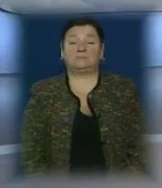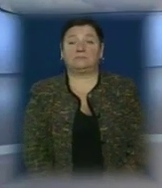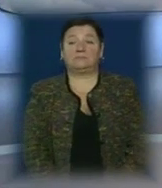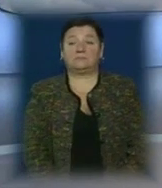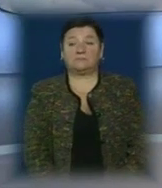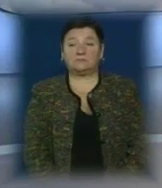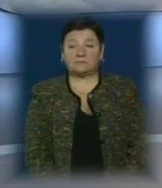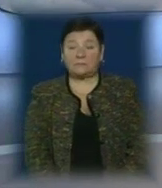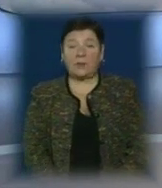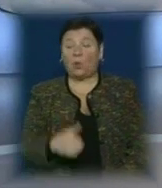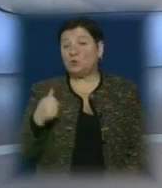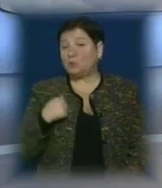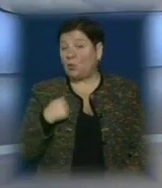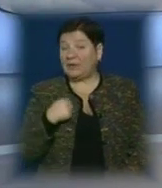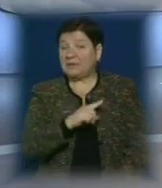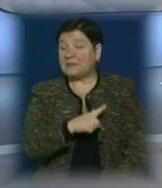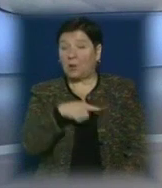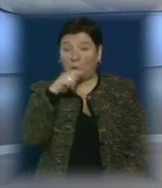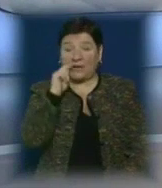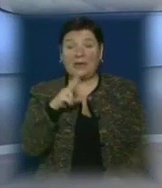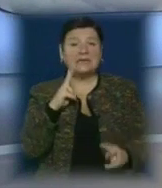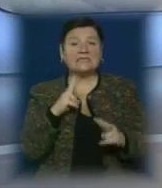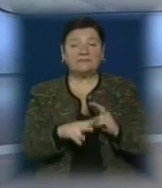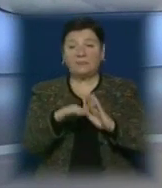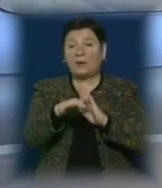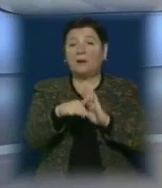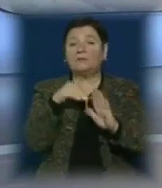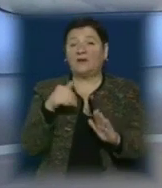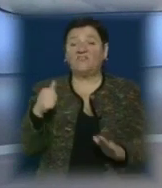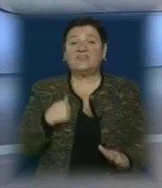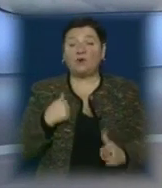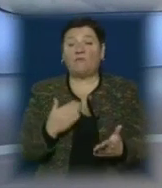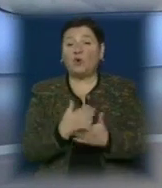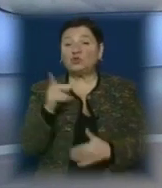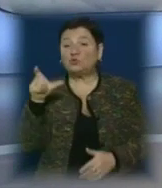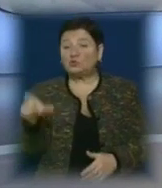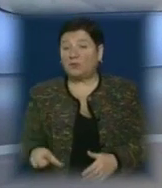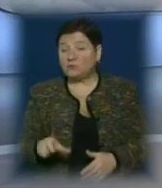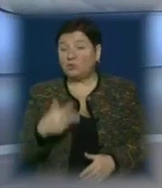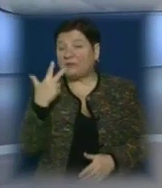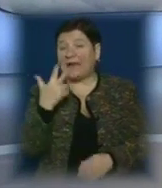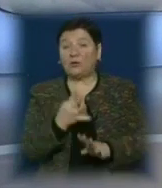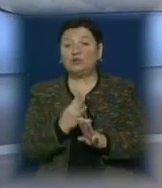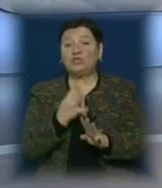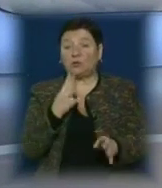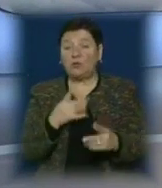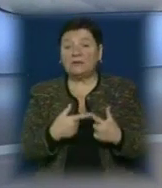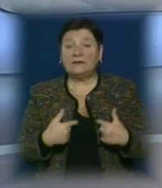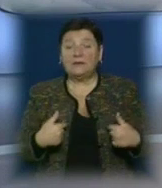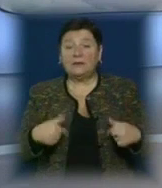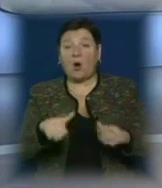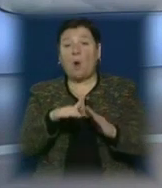У Збройних силах України завершилася демобілізація військовослужбовців, призваних у третю чергу часткової